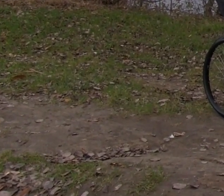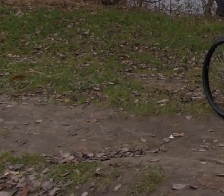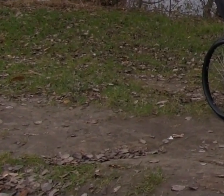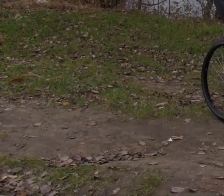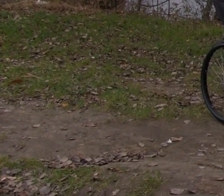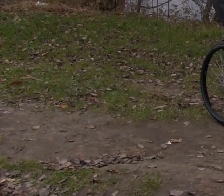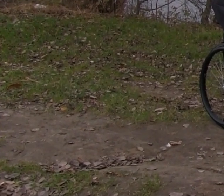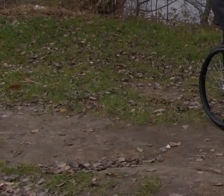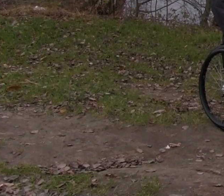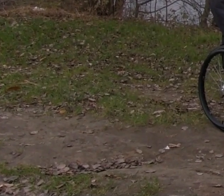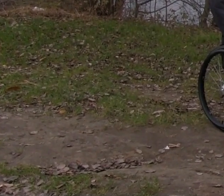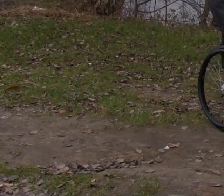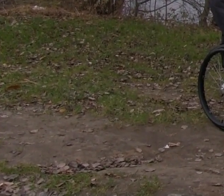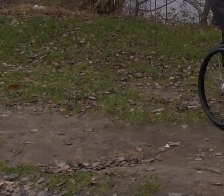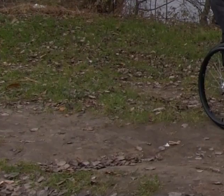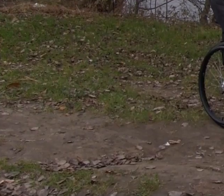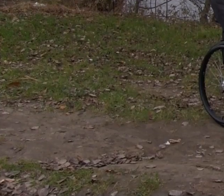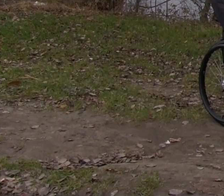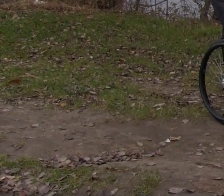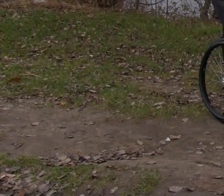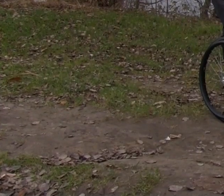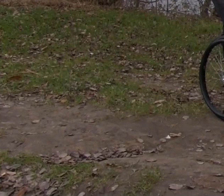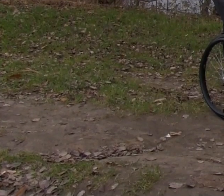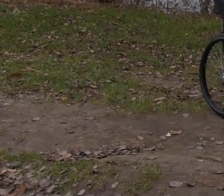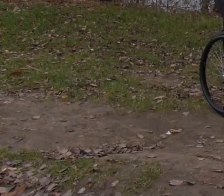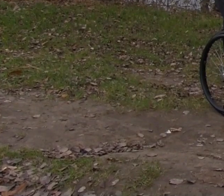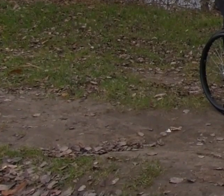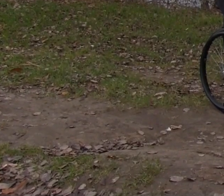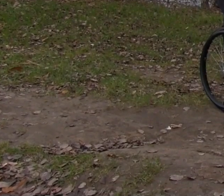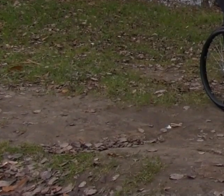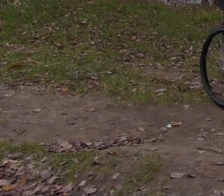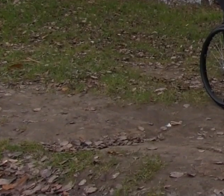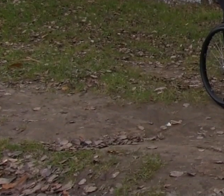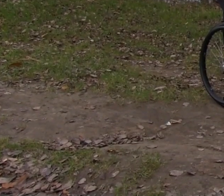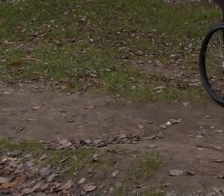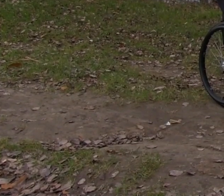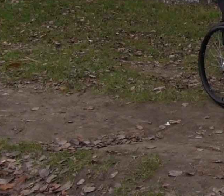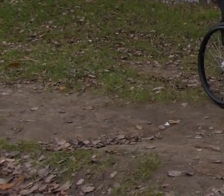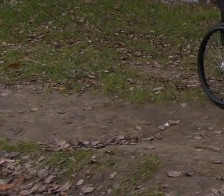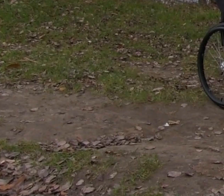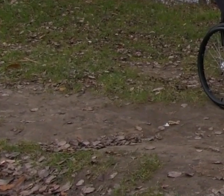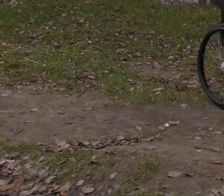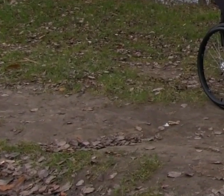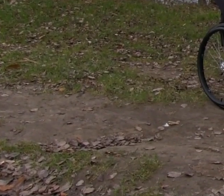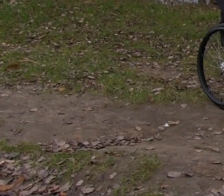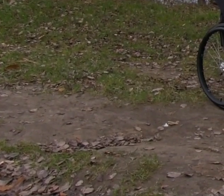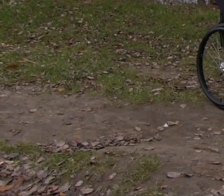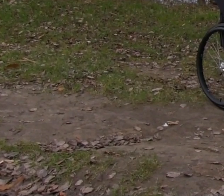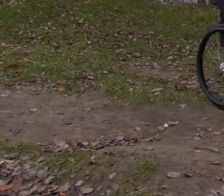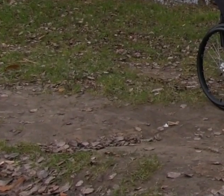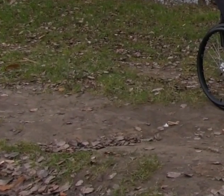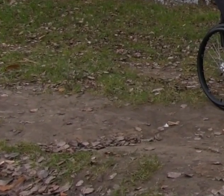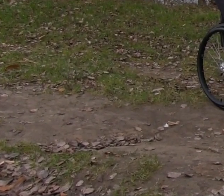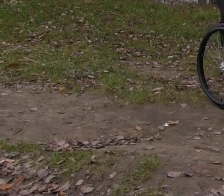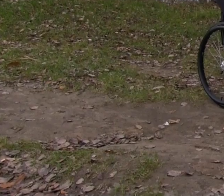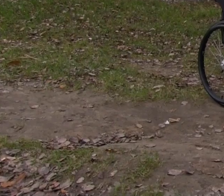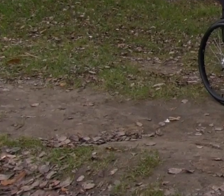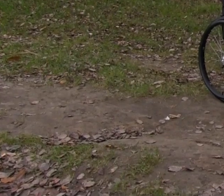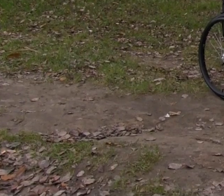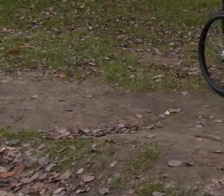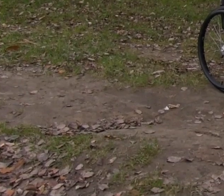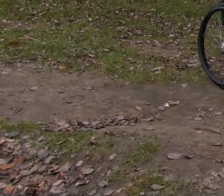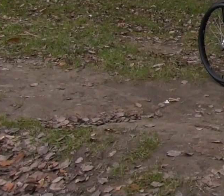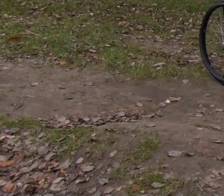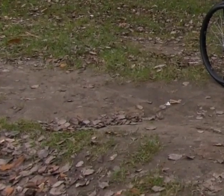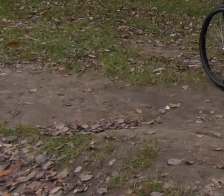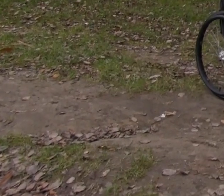się spotkała, czyli to była grupa w zasadzie naszych kumpli ze studiów, ze szkoły. Zebrało się też kilka osób w ogóle z całej